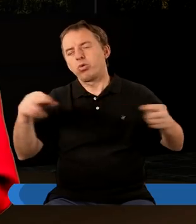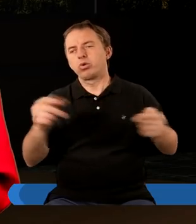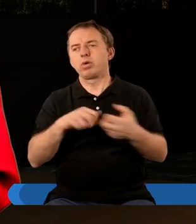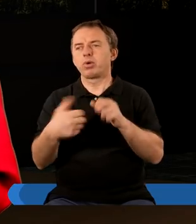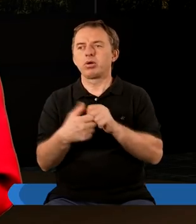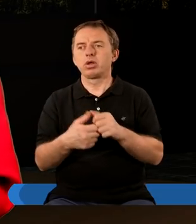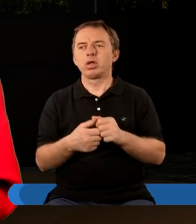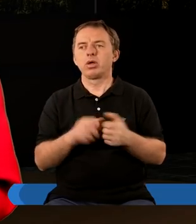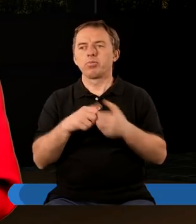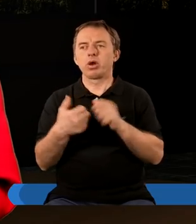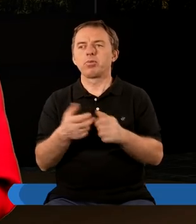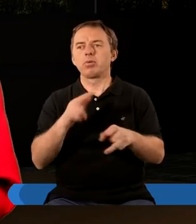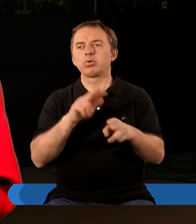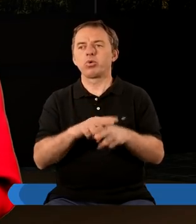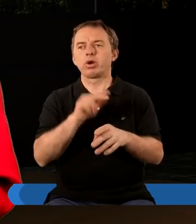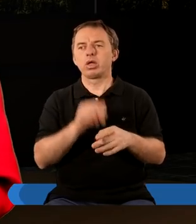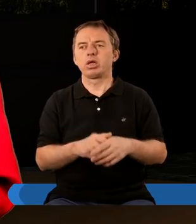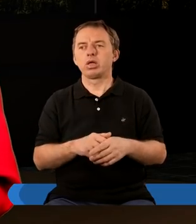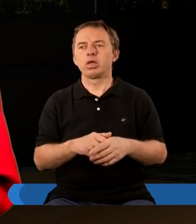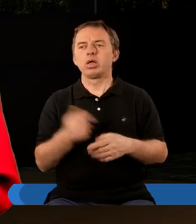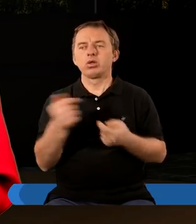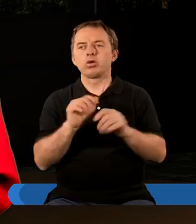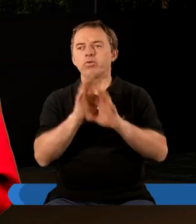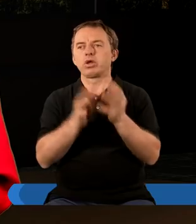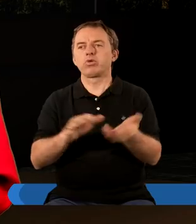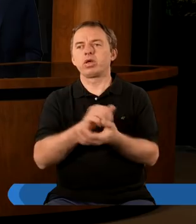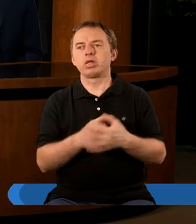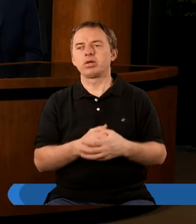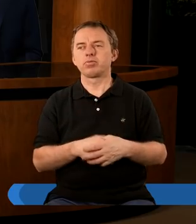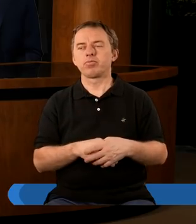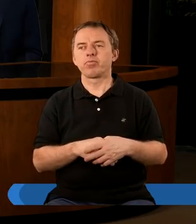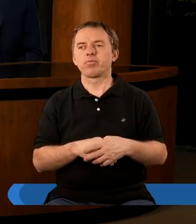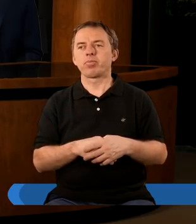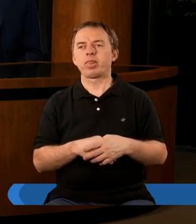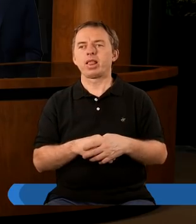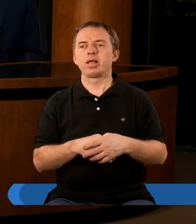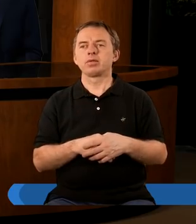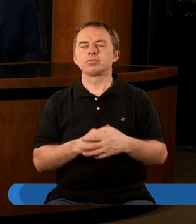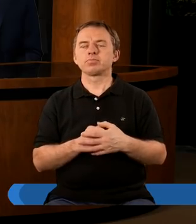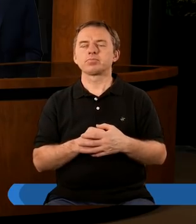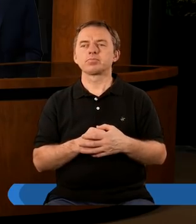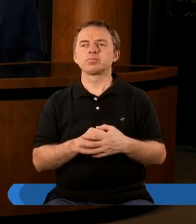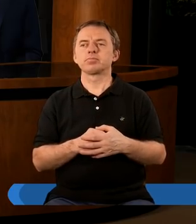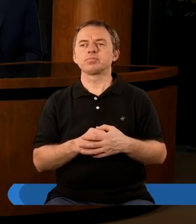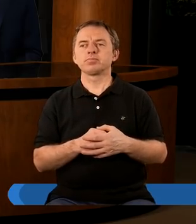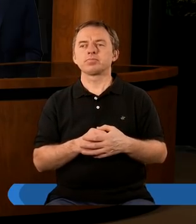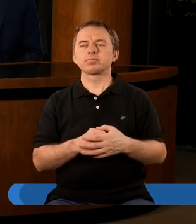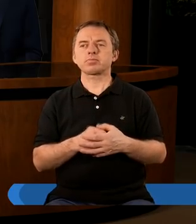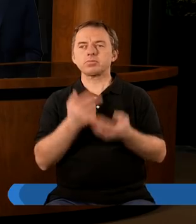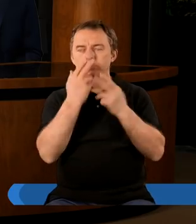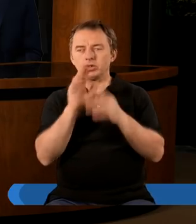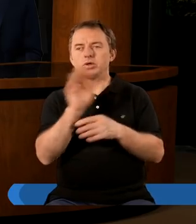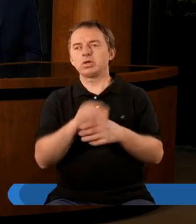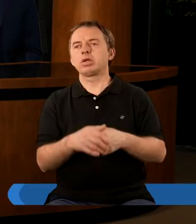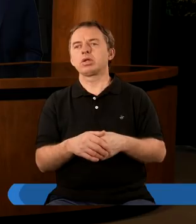problemy, ale to jest problem, który dotyczy wszystkich. Tak, dziękuję. Myślę, że to jest też istotne,